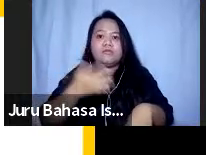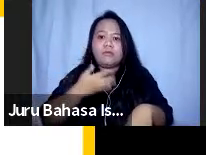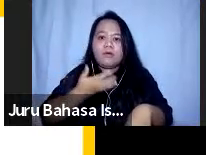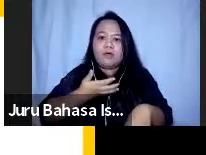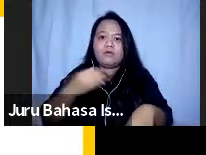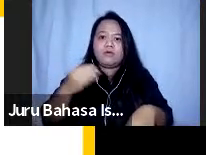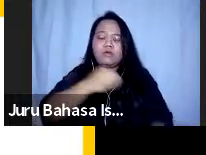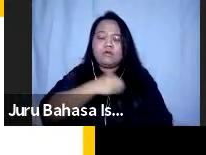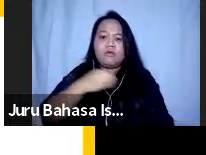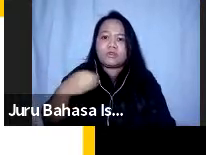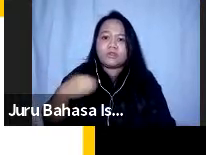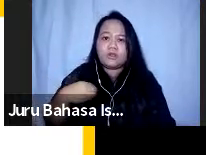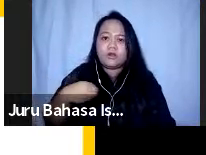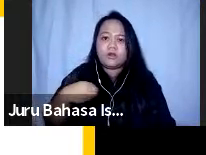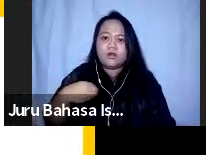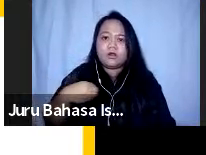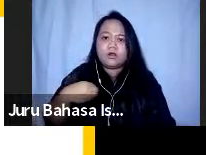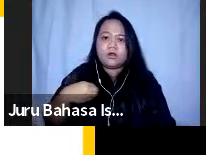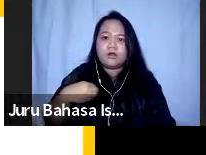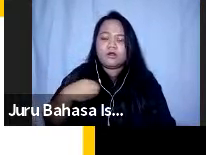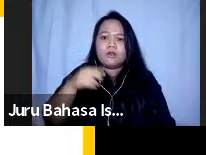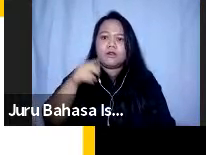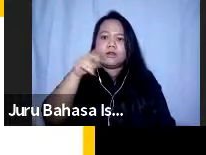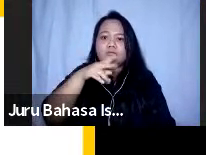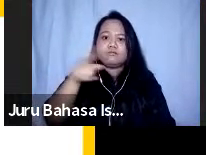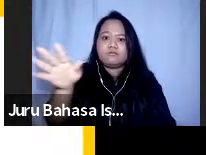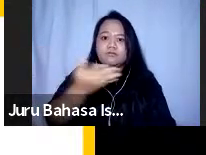begitu kemudian mereka